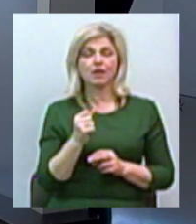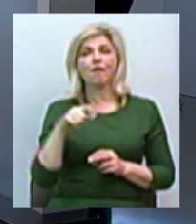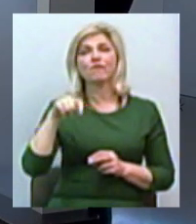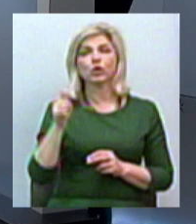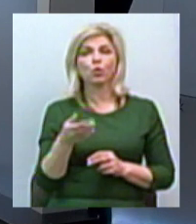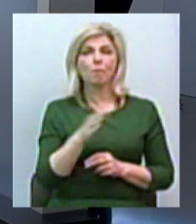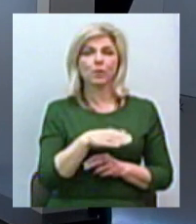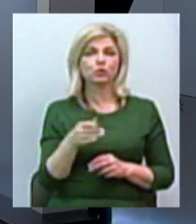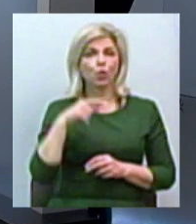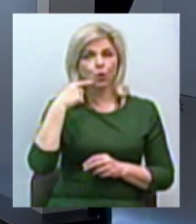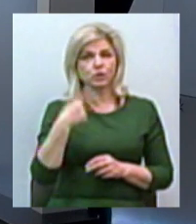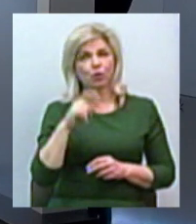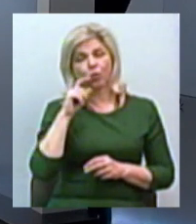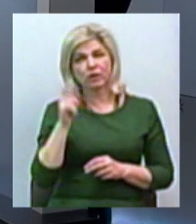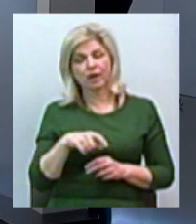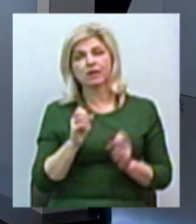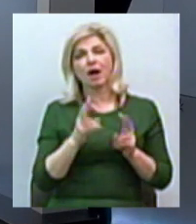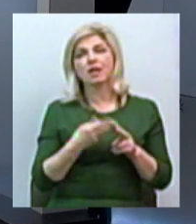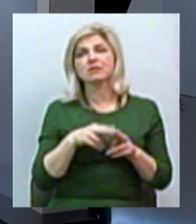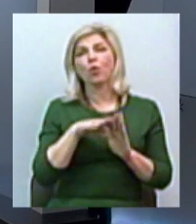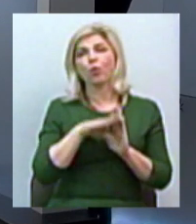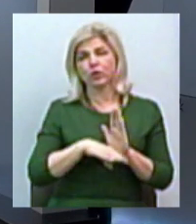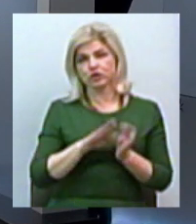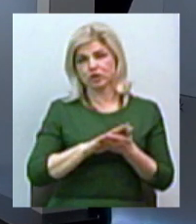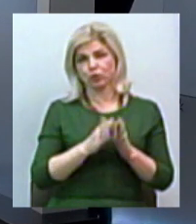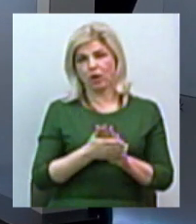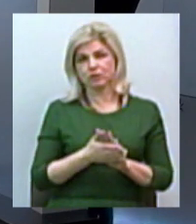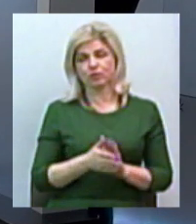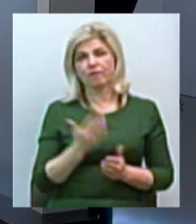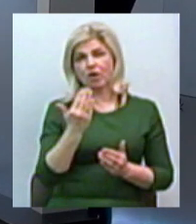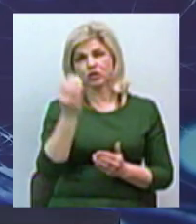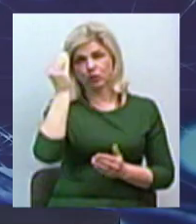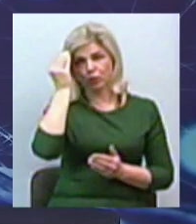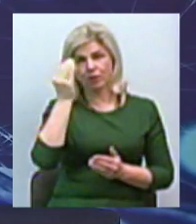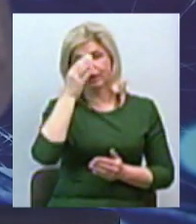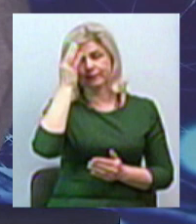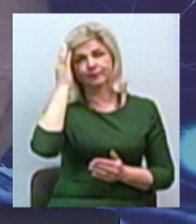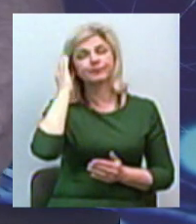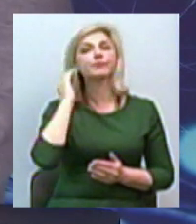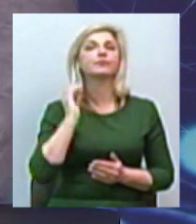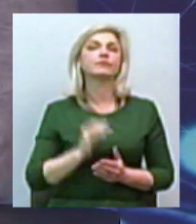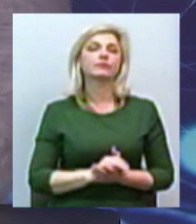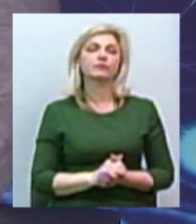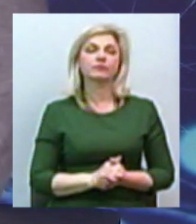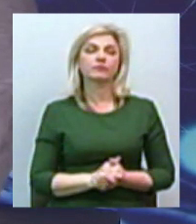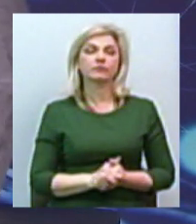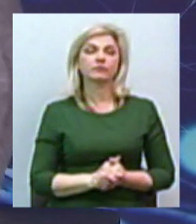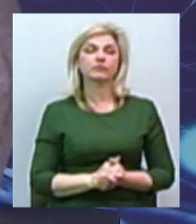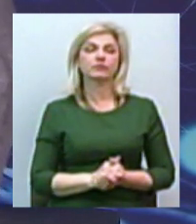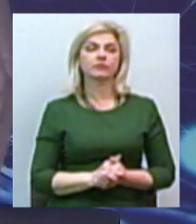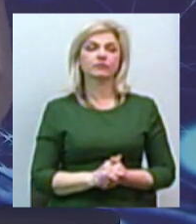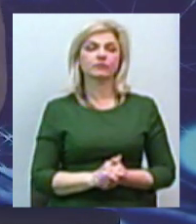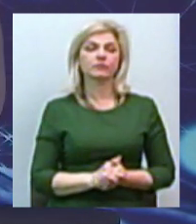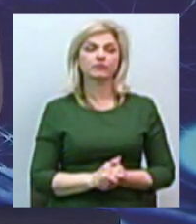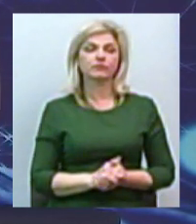війну між Росією і Україною? Наскільки це погіршить ситуацію, ваша думка? Обоє ваших телефонних